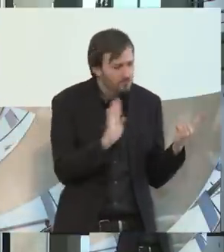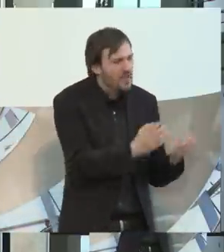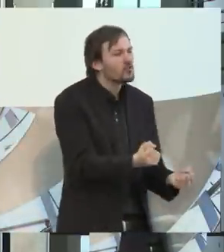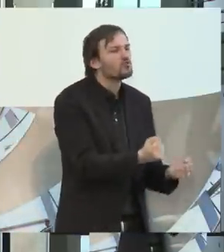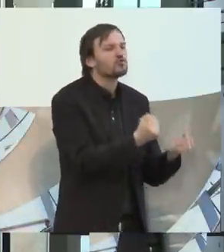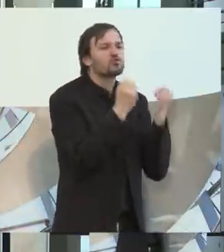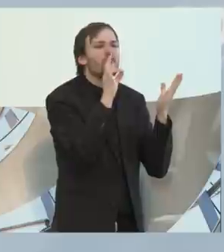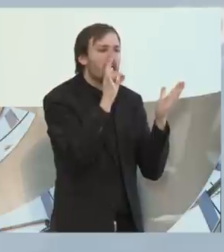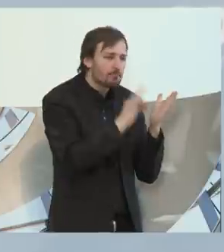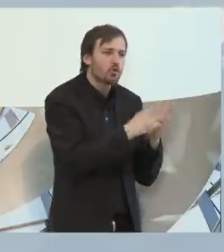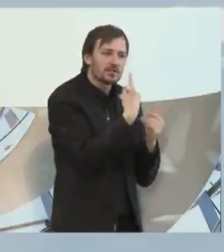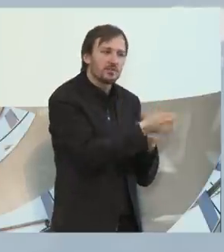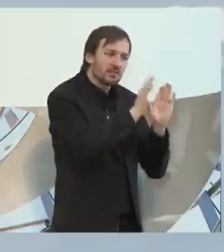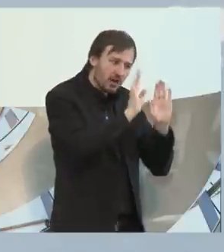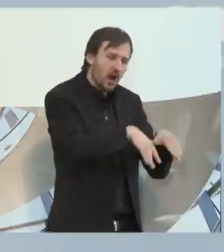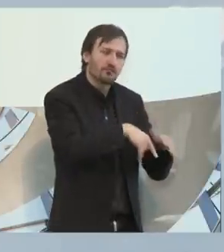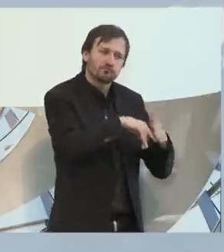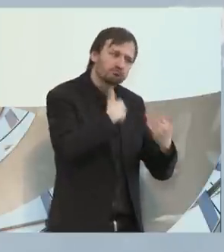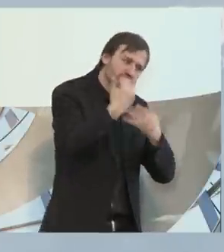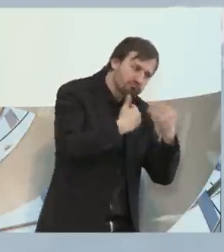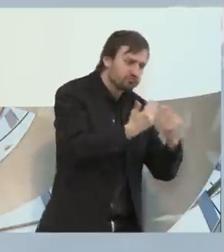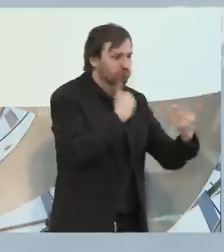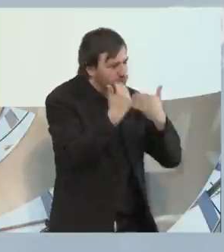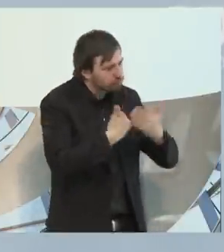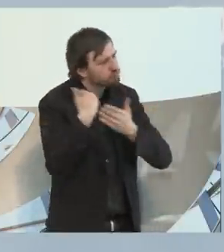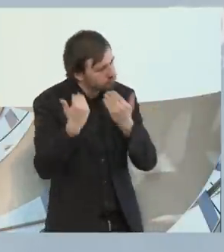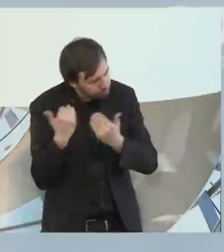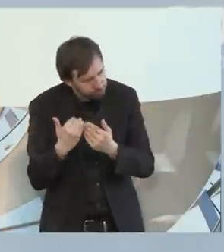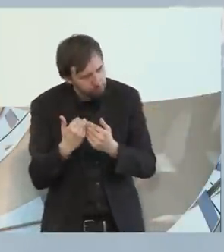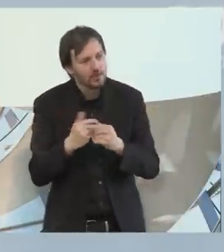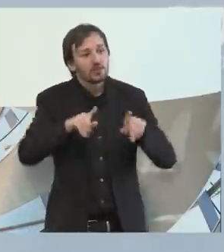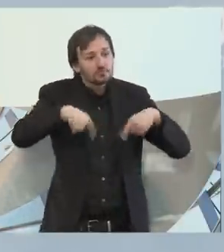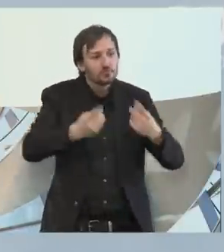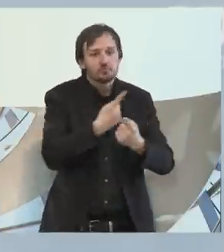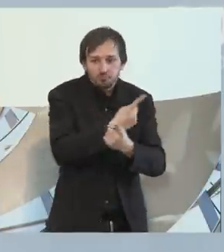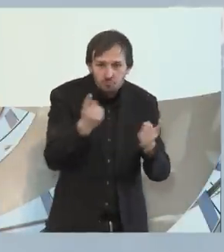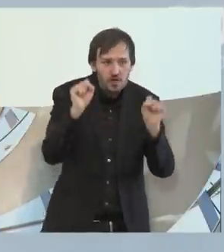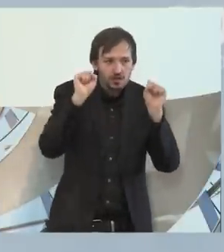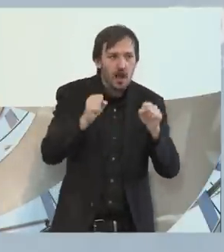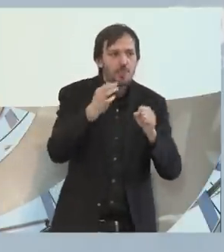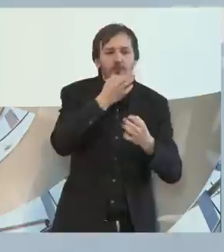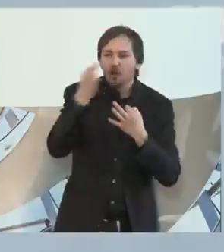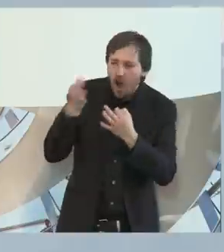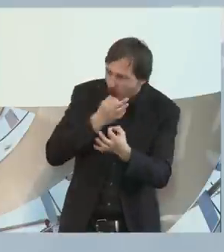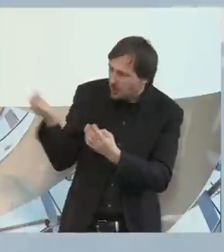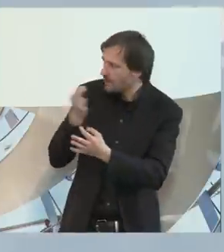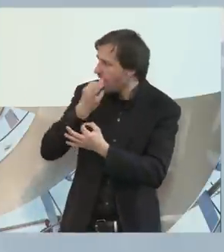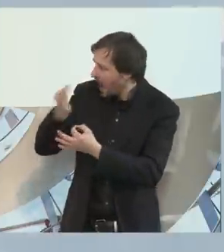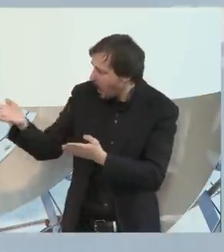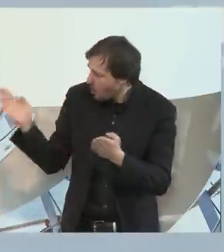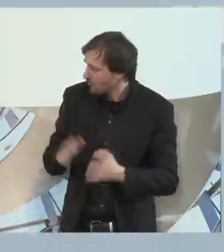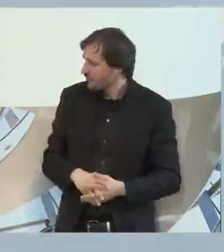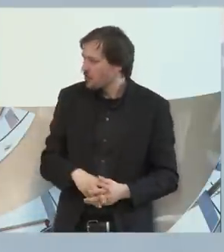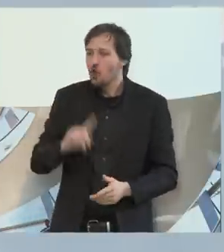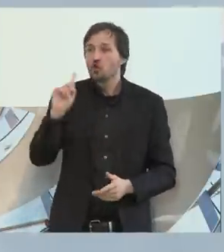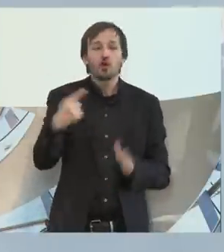etwas weiter auszuführen. Dann würde ich gerne die Runde auch gleich für Ihre Anfragen und Anregungen öffnen wollen. Und noch ein